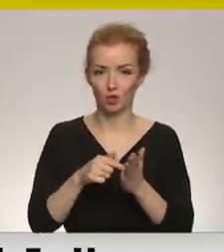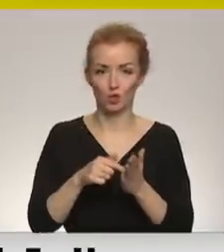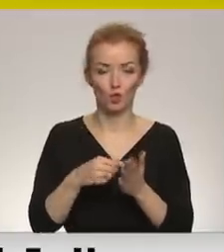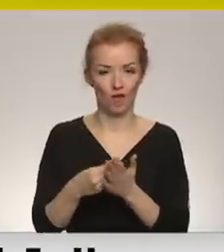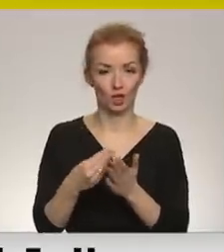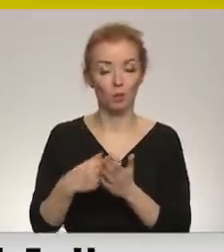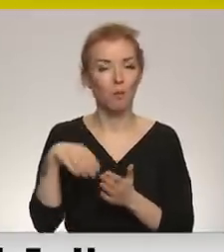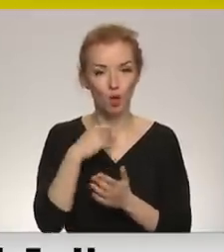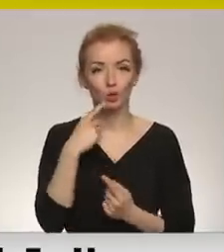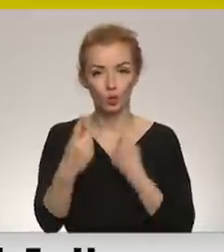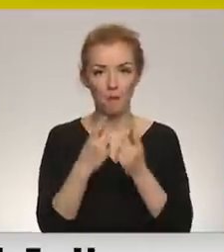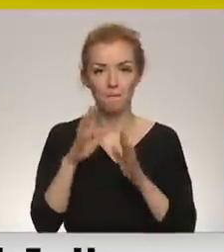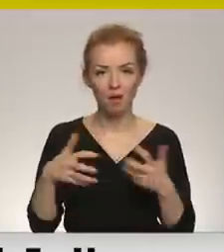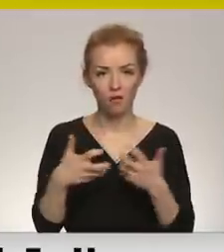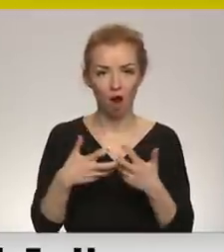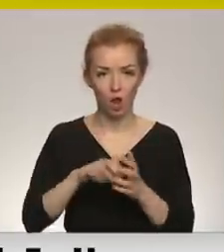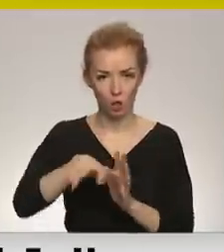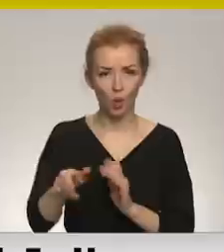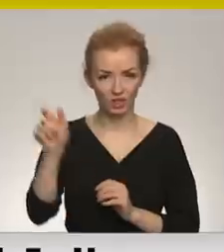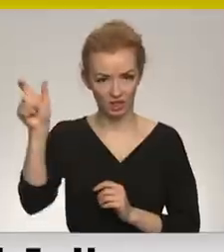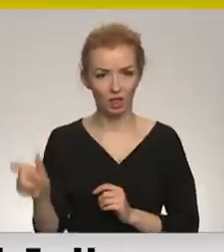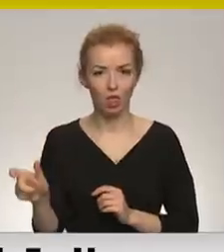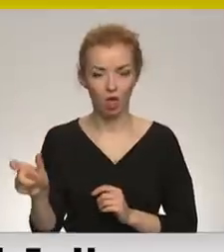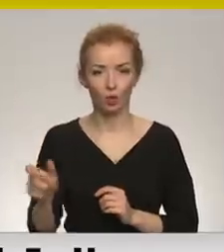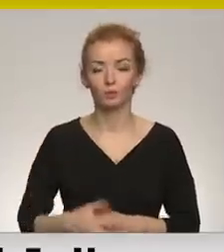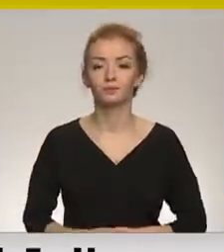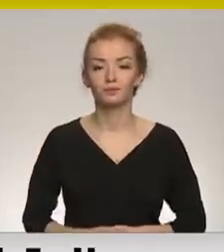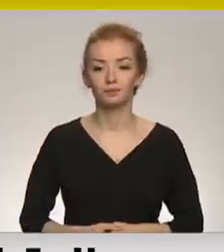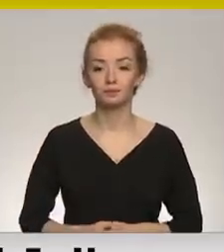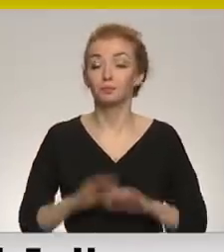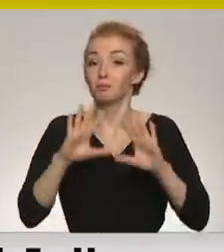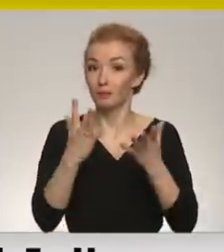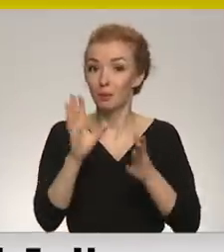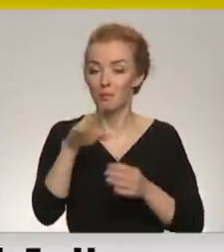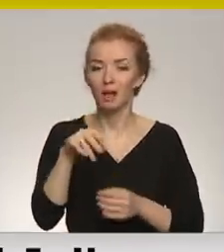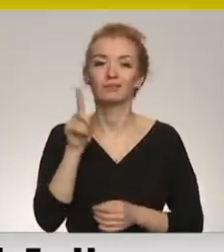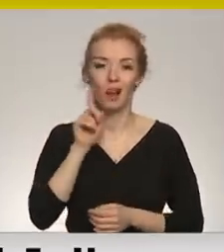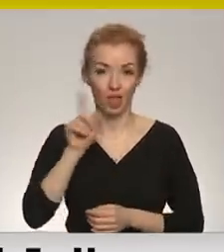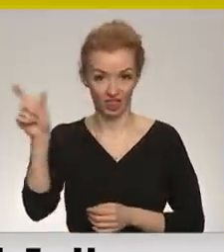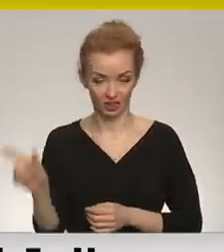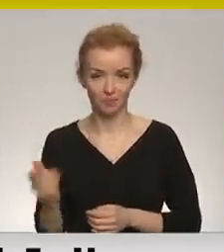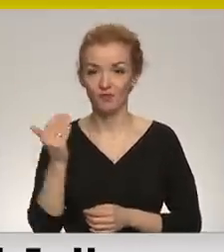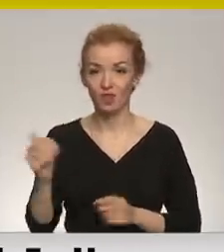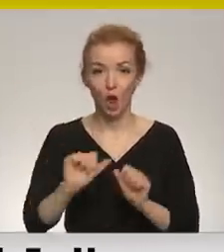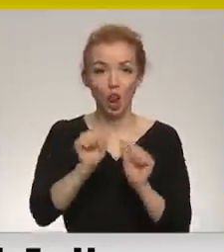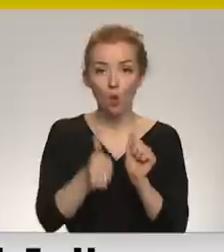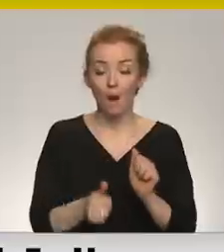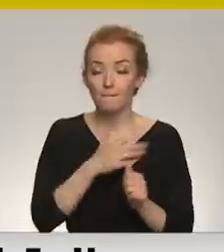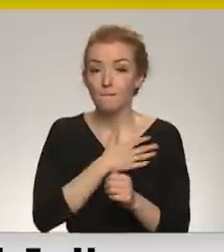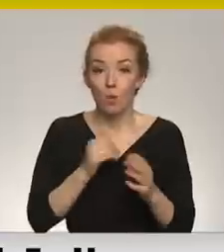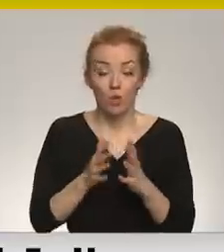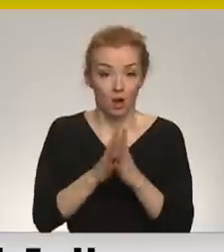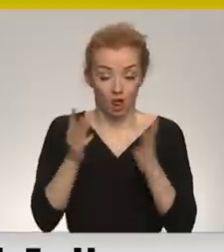vērtību. Mēs runājam par kara noziedznieku šajā situācijā. Bet par Zelenski, protams, viņa loma ir ārkārtīgi liela.